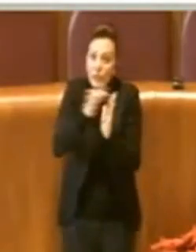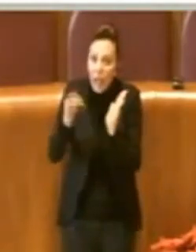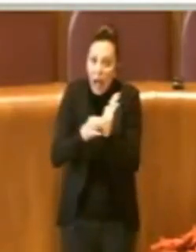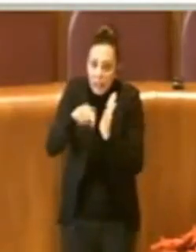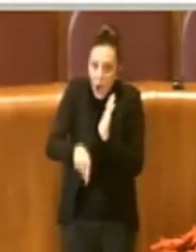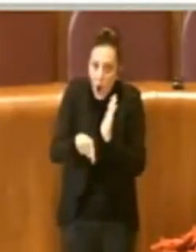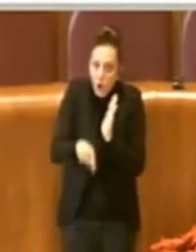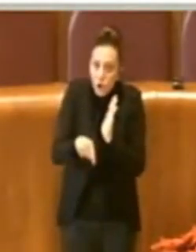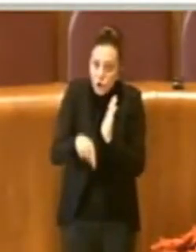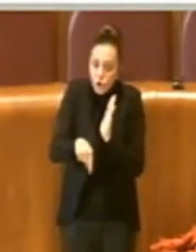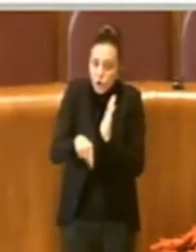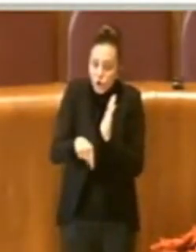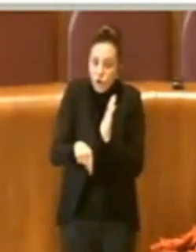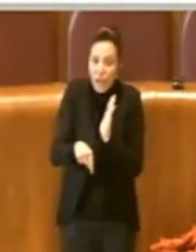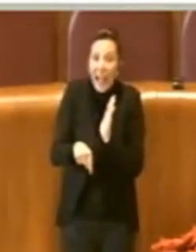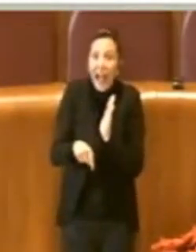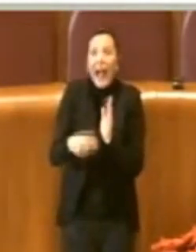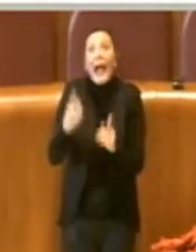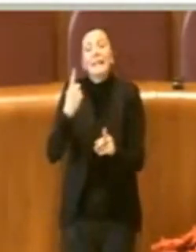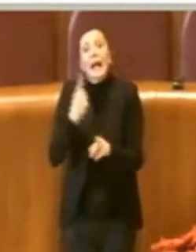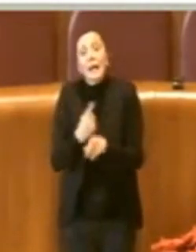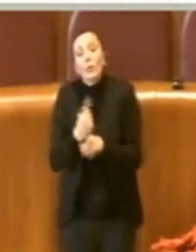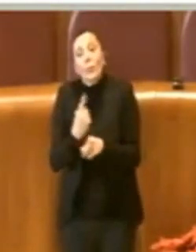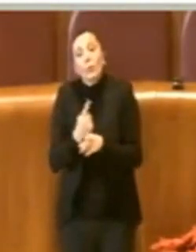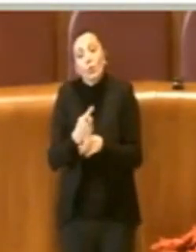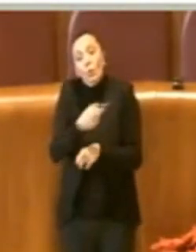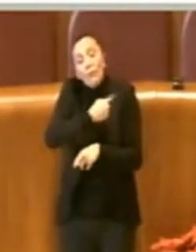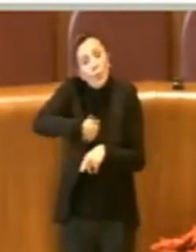questo caso si è dovuto riattualizzare